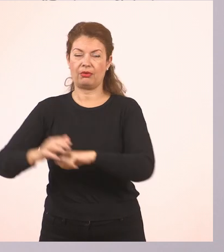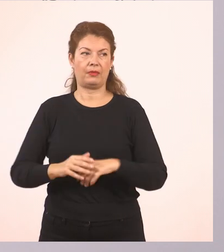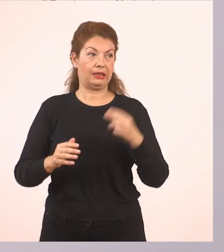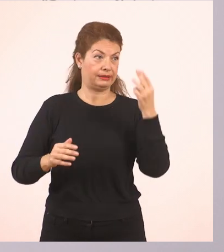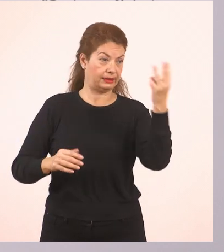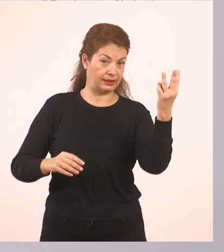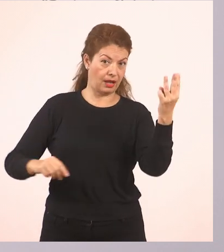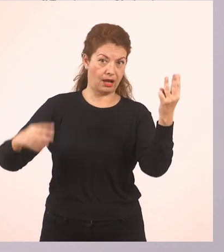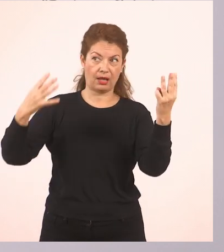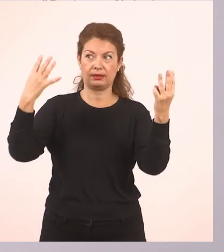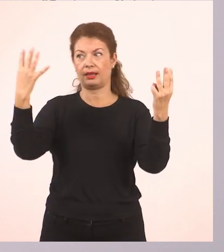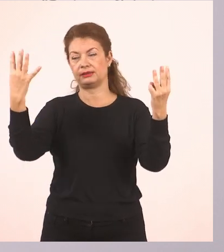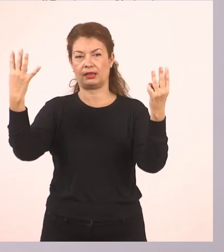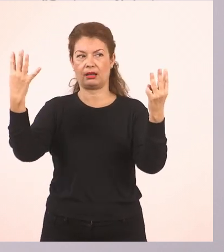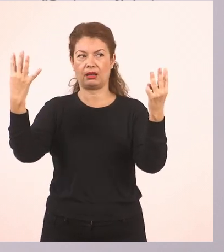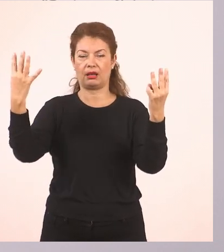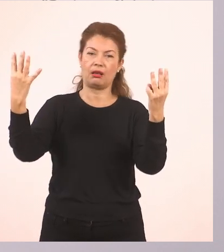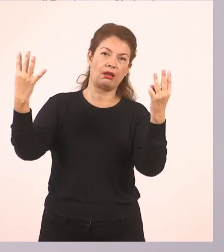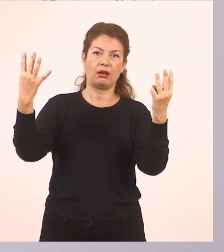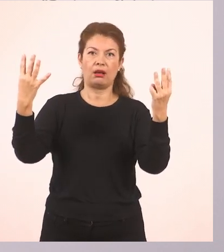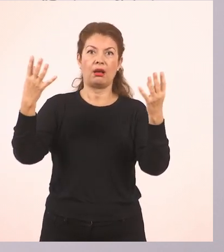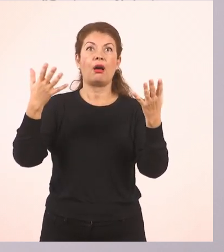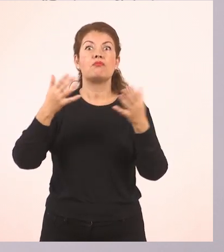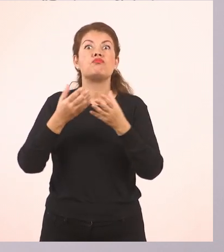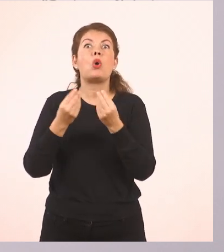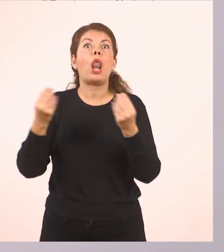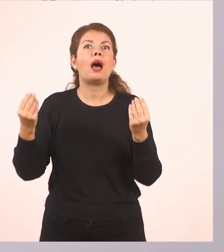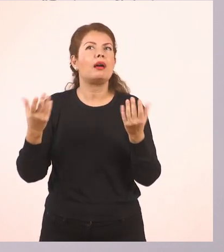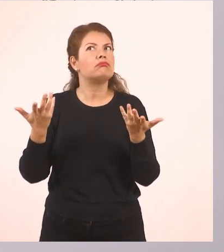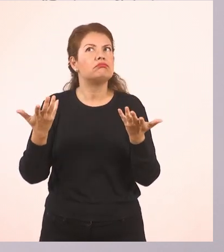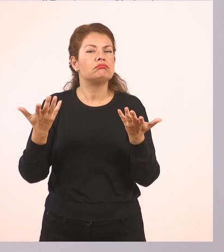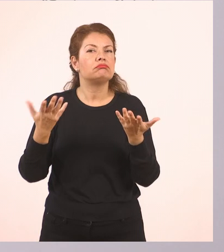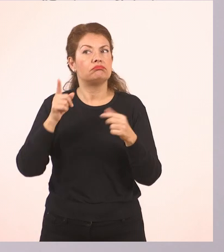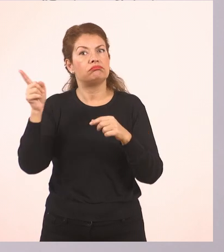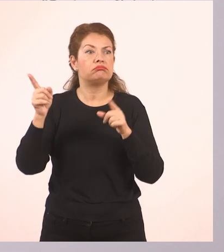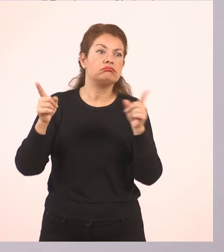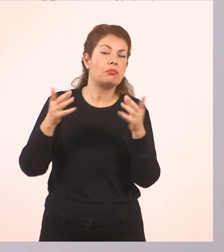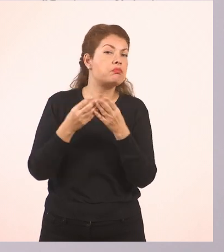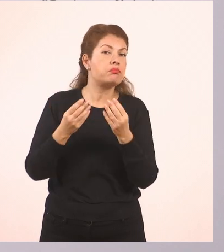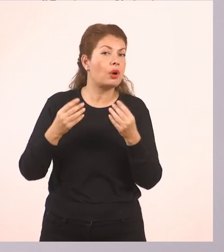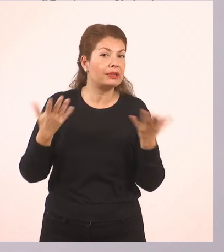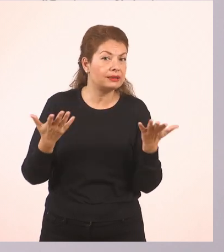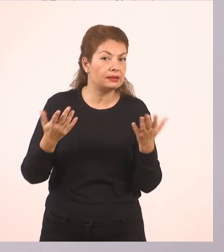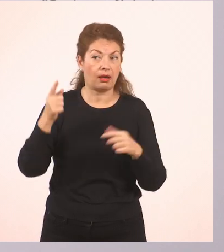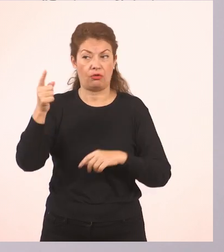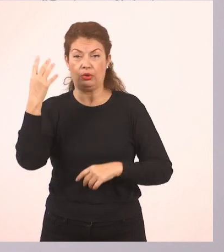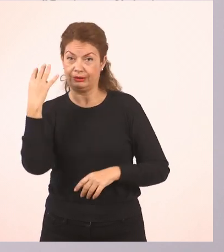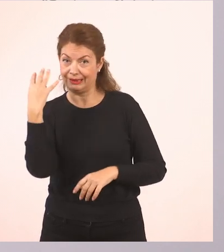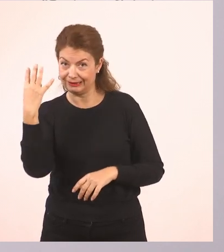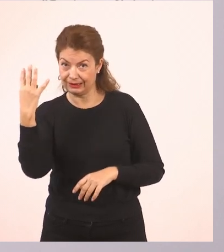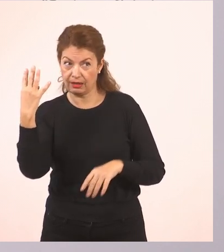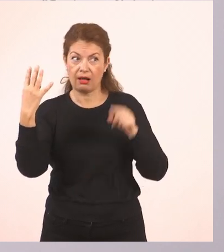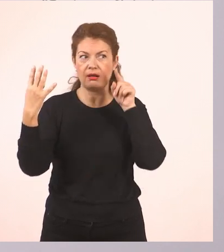δεξιά. Ποια είναι περισσότερα. Δεξιά. Έχω ζωγραφίσει τέσσερα αστεράκια.